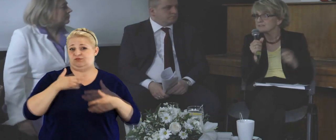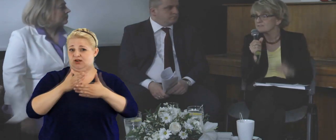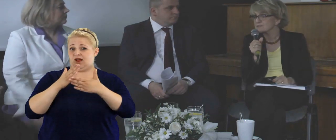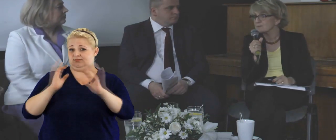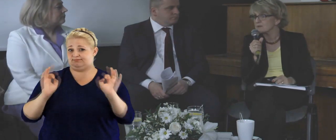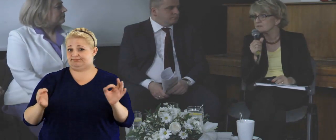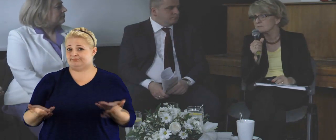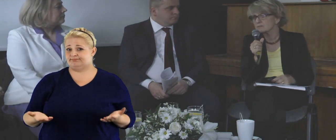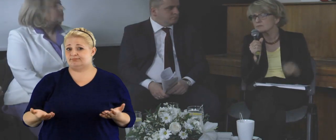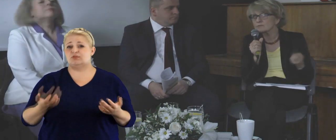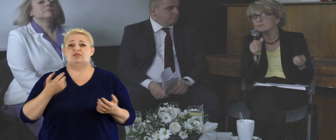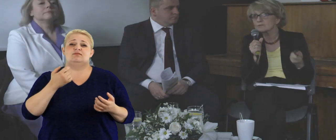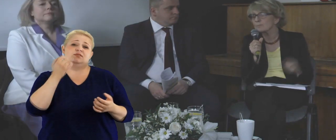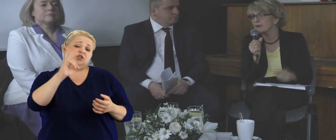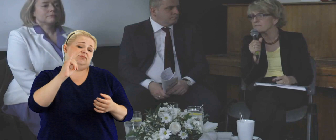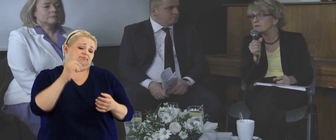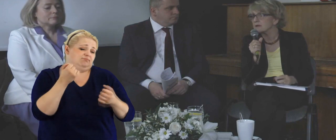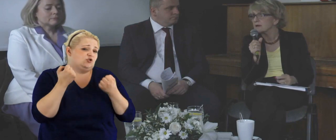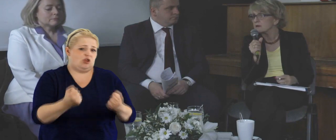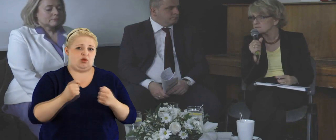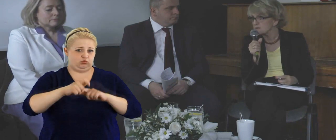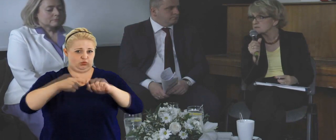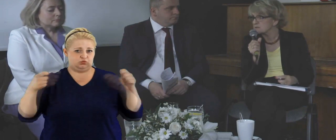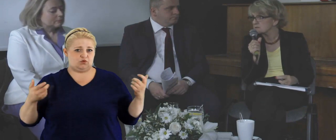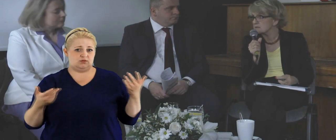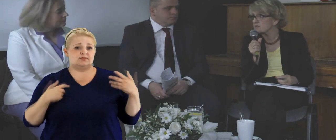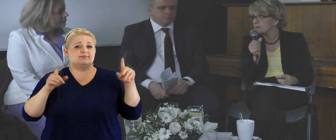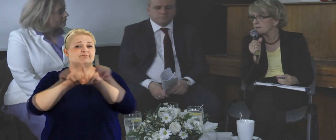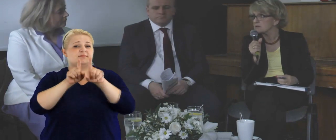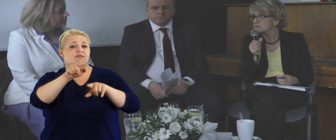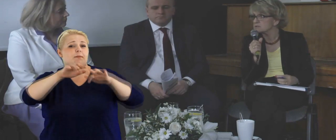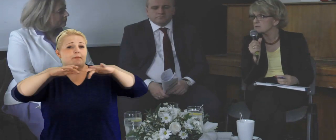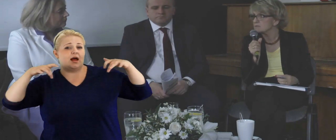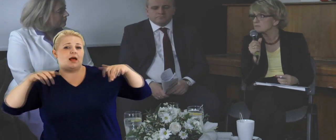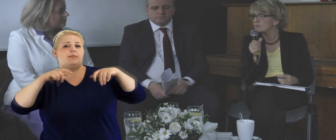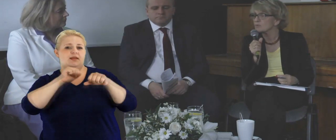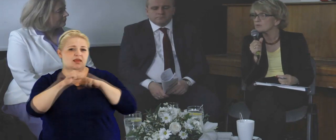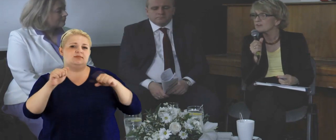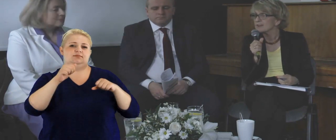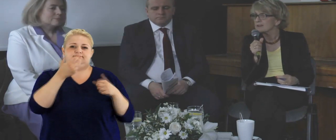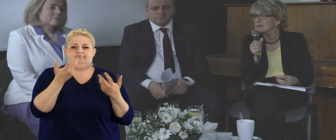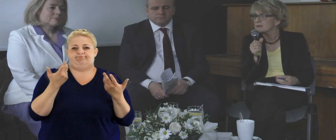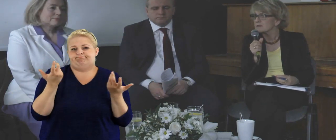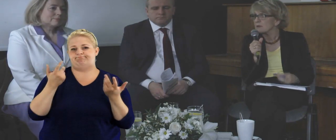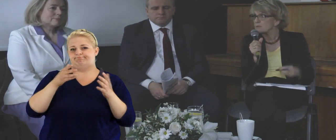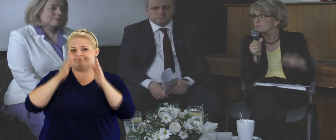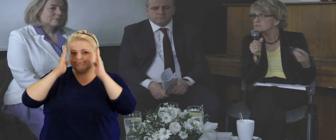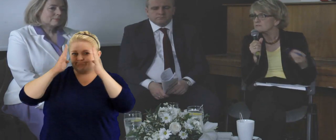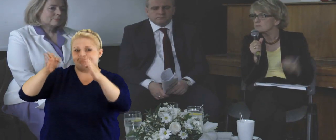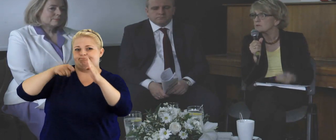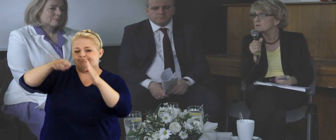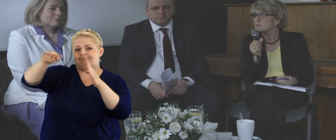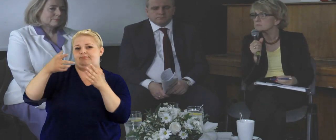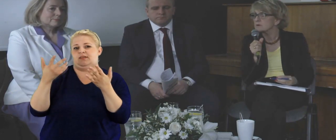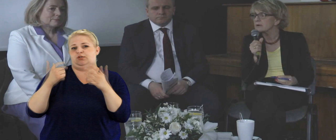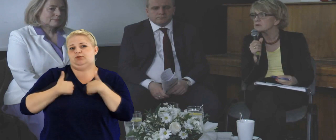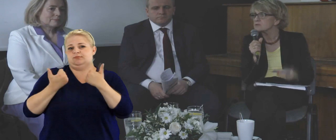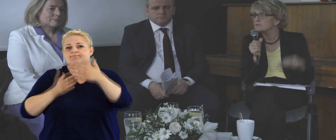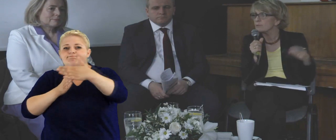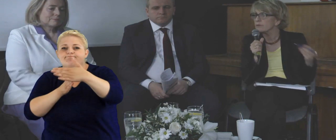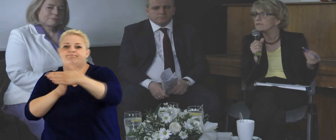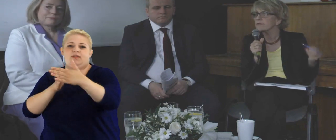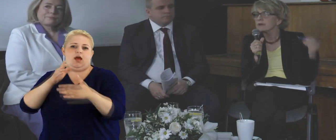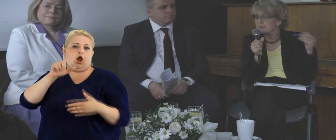którym nie zawsze sobie radzimy i który trudno prawnie rozwiązać, aczkolwiek w parlamencie są próby jakby pójścia w tym kierunku, żeby